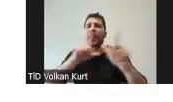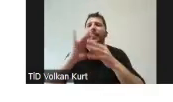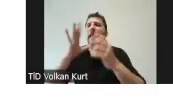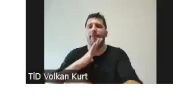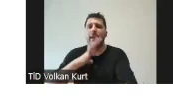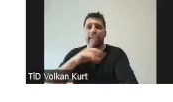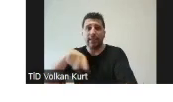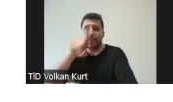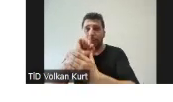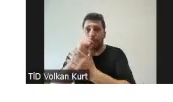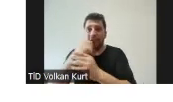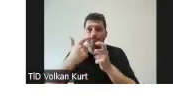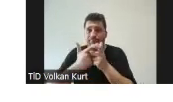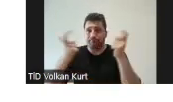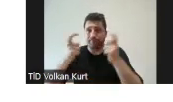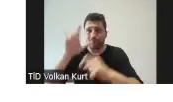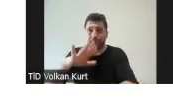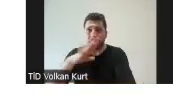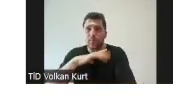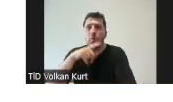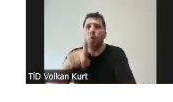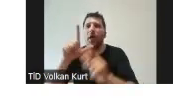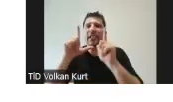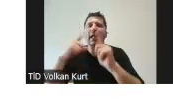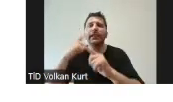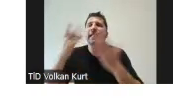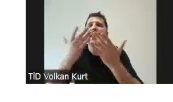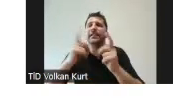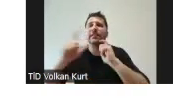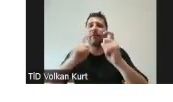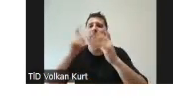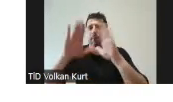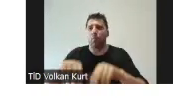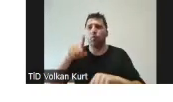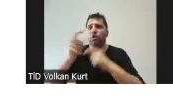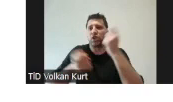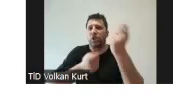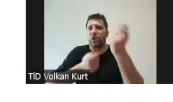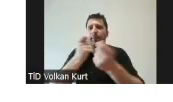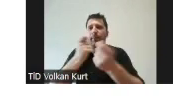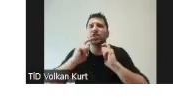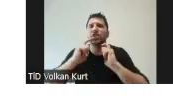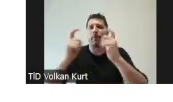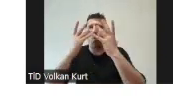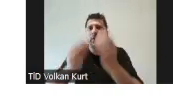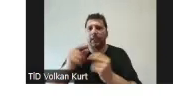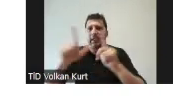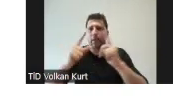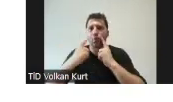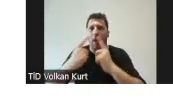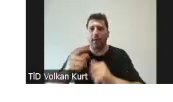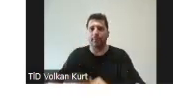Siz bu becerileri geliştirdiğiniz zaman o ihtiyaçları nasıl karşılayabileceksiniz? Bu çalışmanız nasıl yanıt vereceksiniz bu ihtiyaçlara?